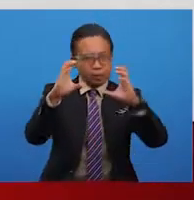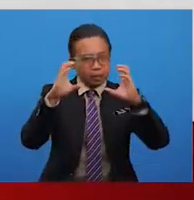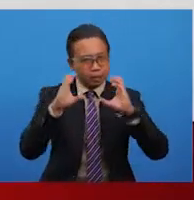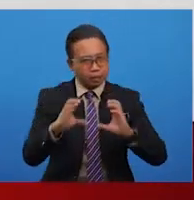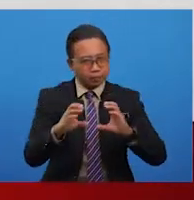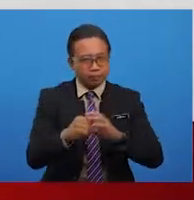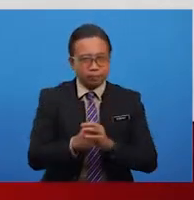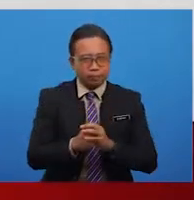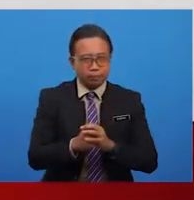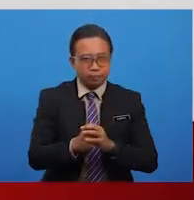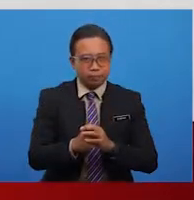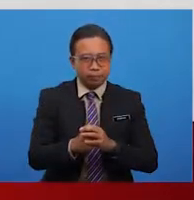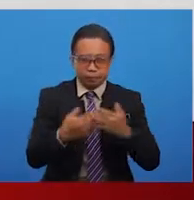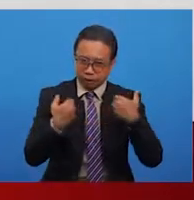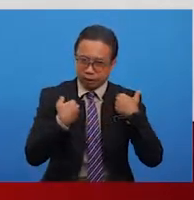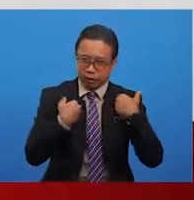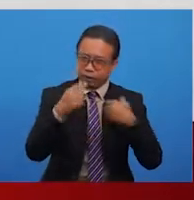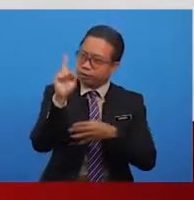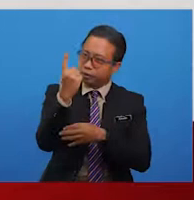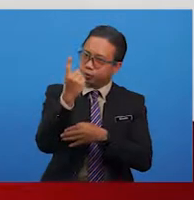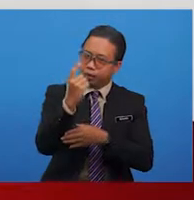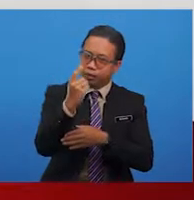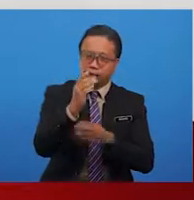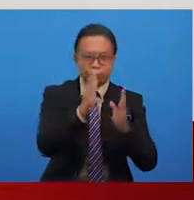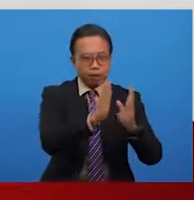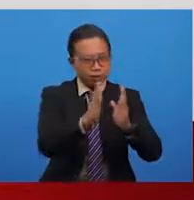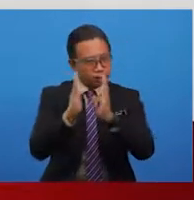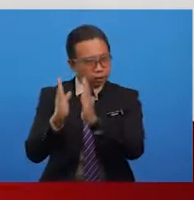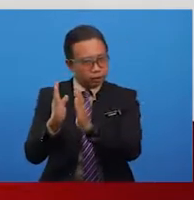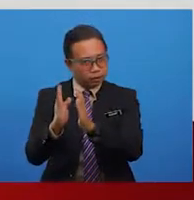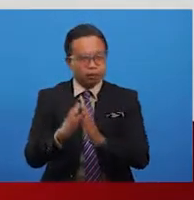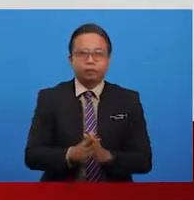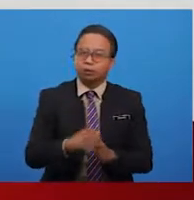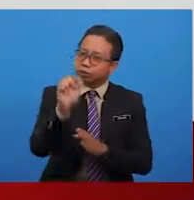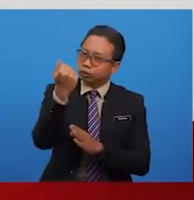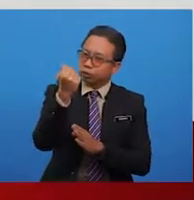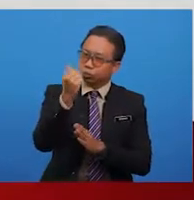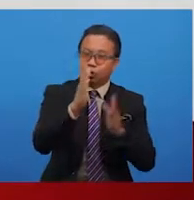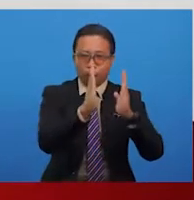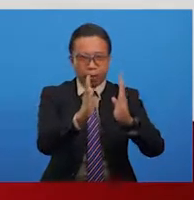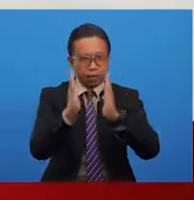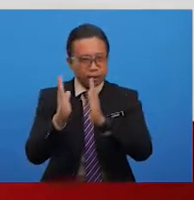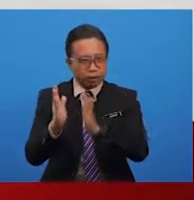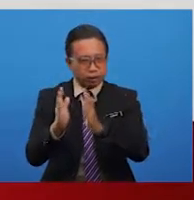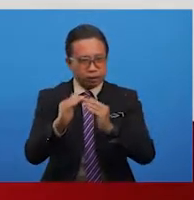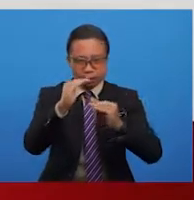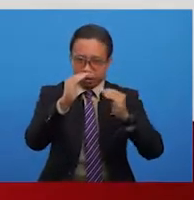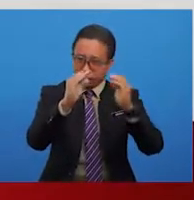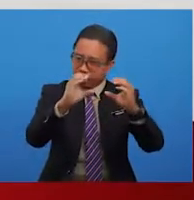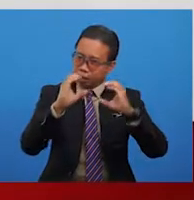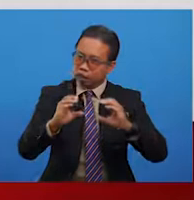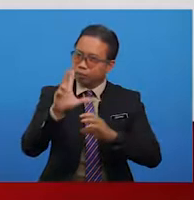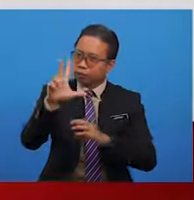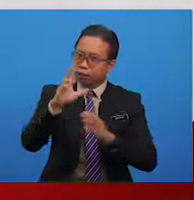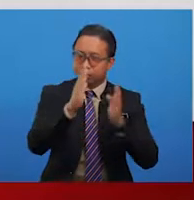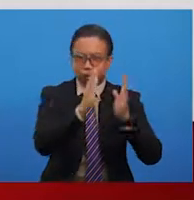Rangkap pertama mempunyai 11 baris rangkap kedua 10 baris rangkap ketiga 10